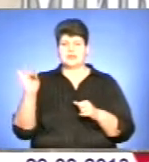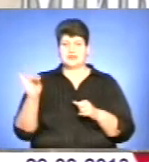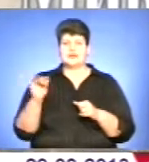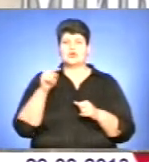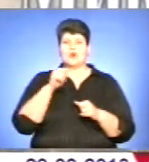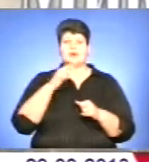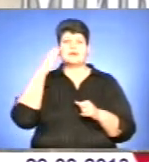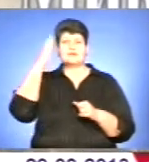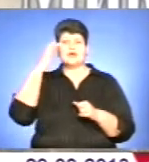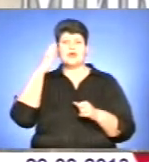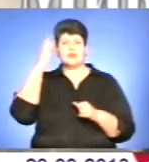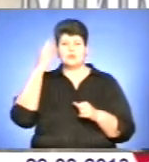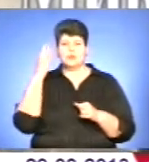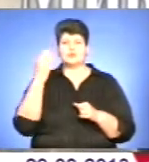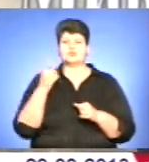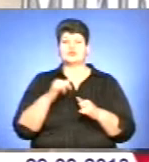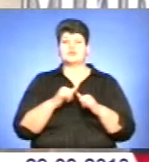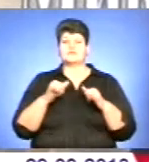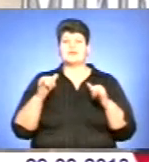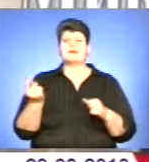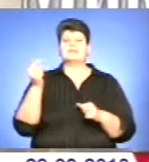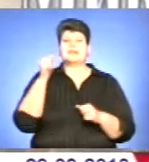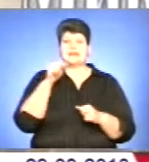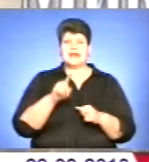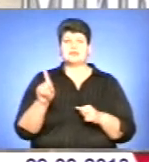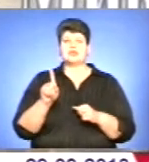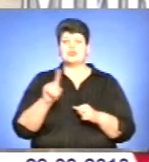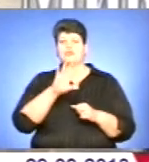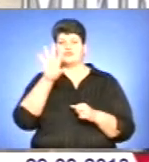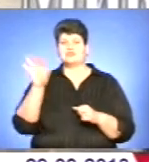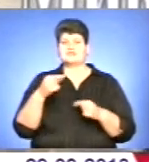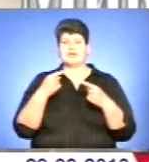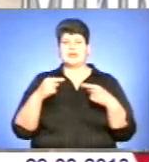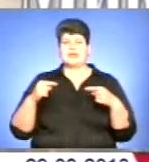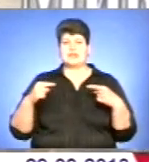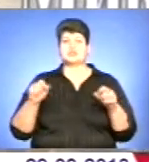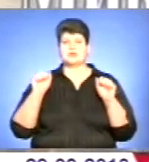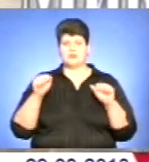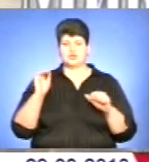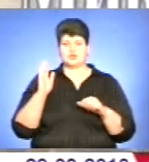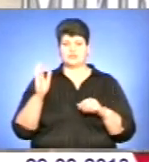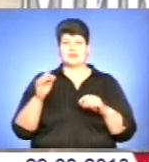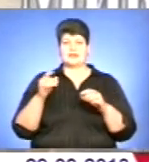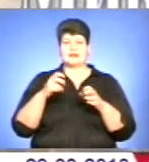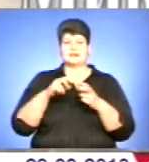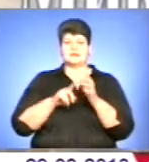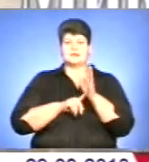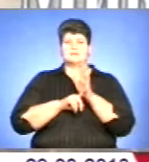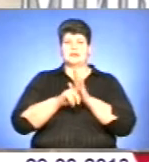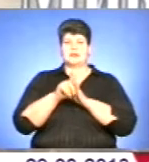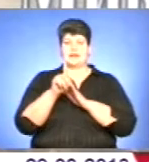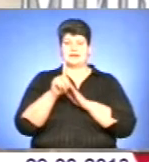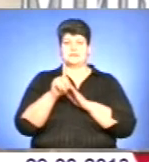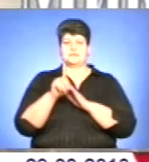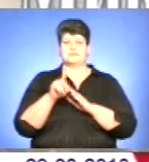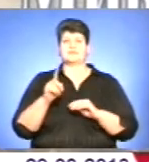ідеологію, якраз розвивав те, на чому все інше може бути, як скелет, на якому можуть бути м